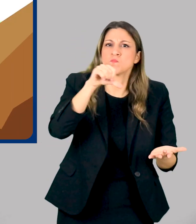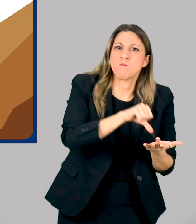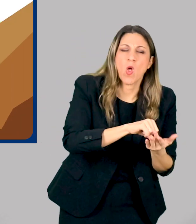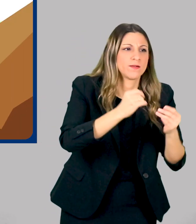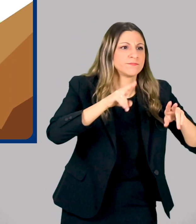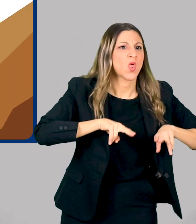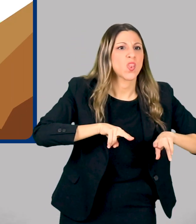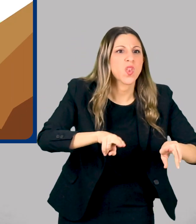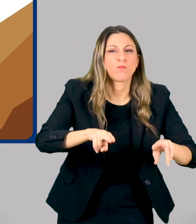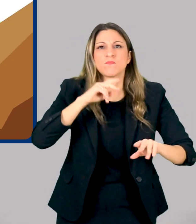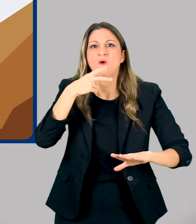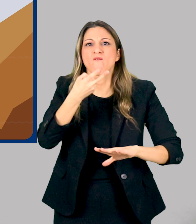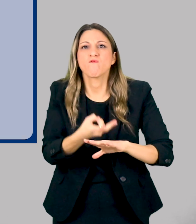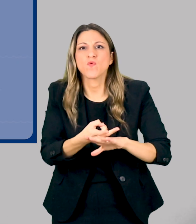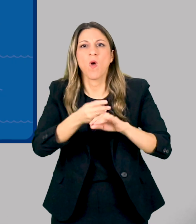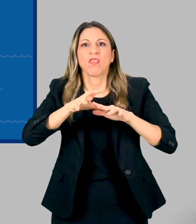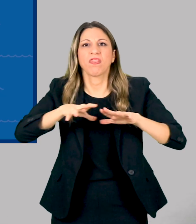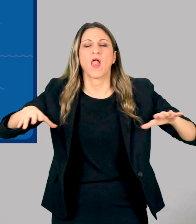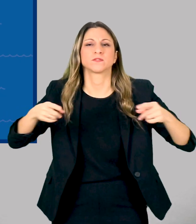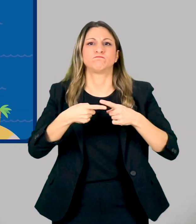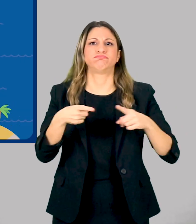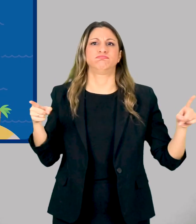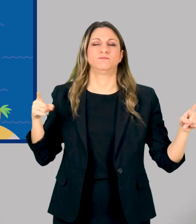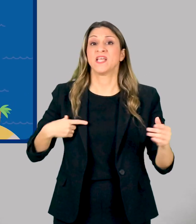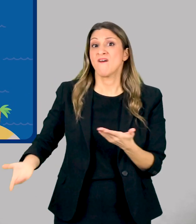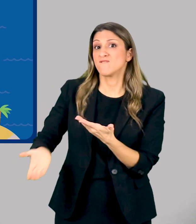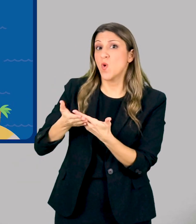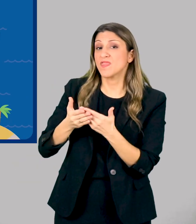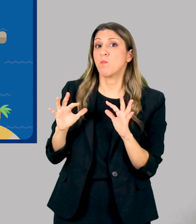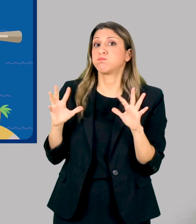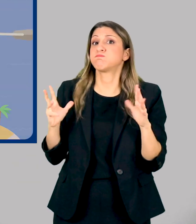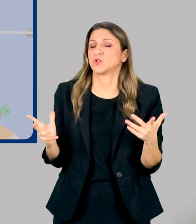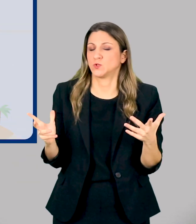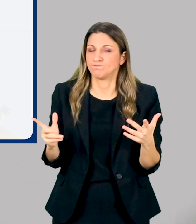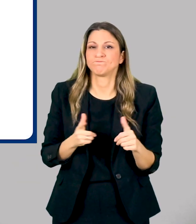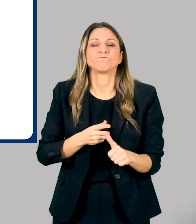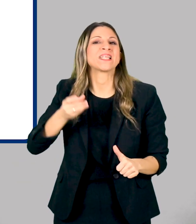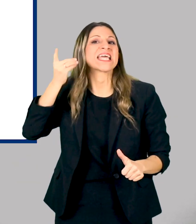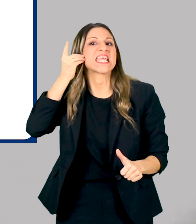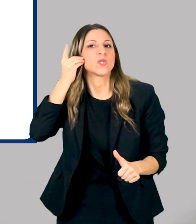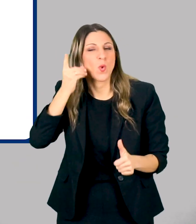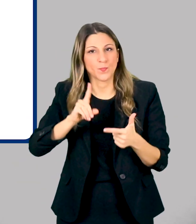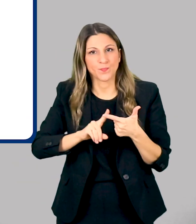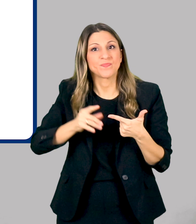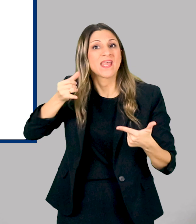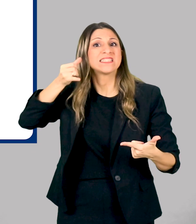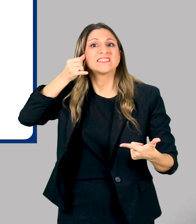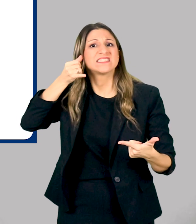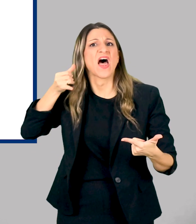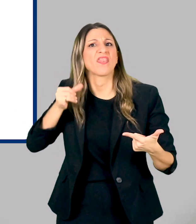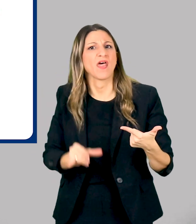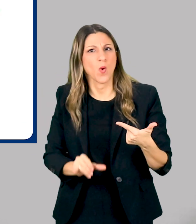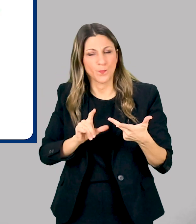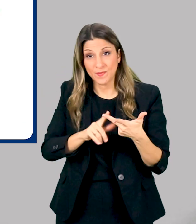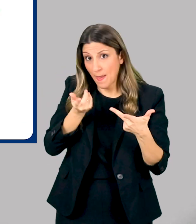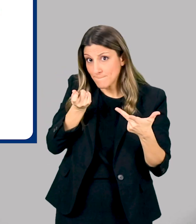επίγουσα βοήθεια όπου και αν βρισκόμαστε. Για να λάβουμε βοήθεια, παίρνουμε τηλέφωνο από κινητό ή